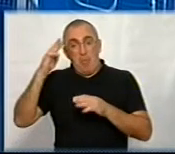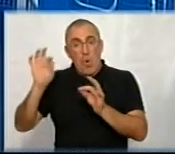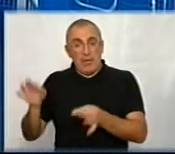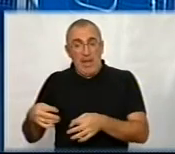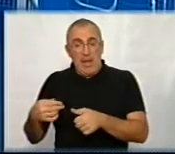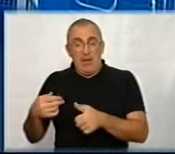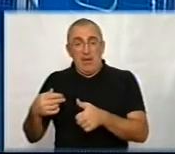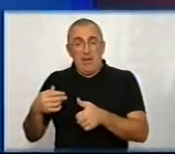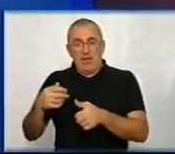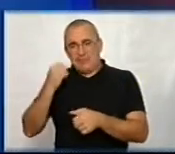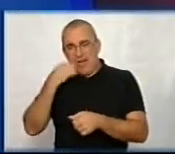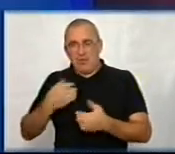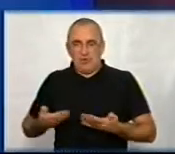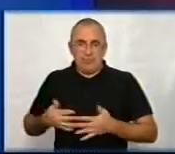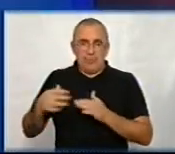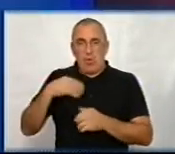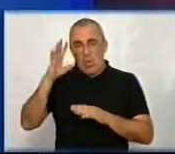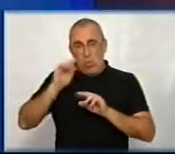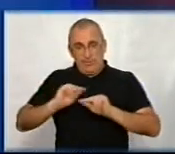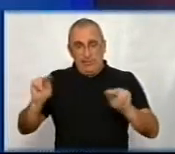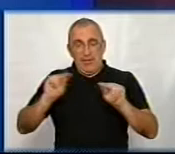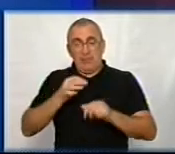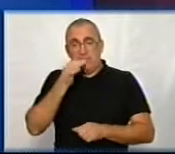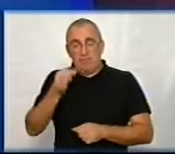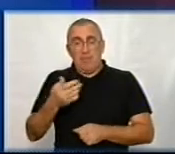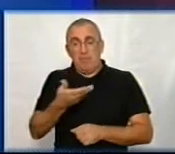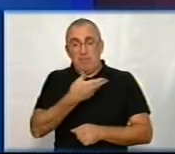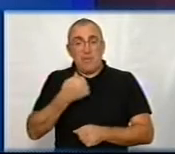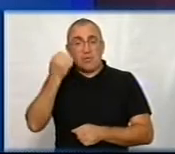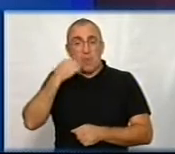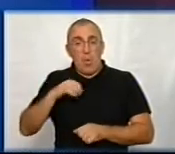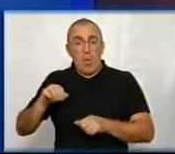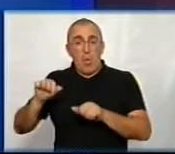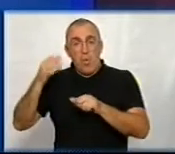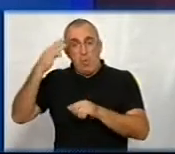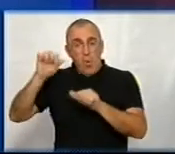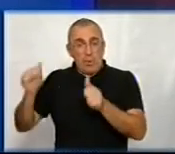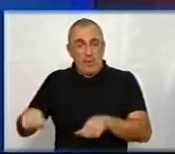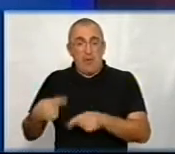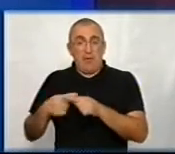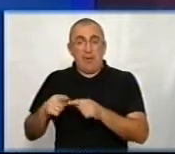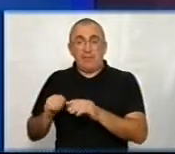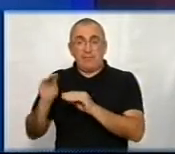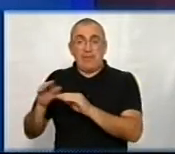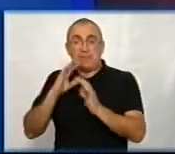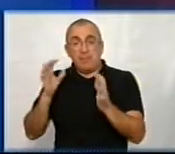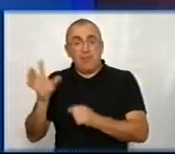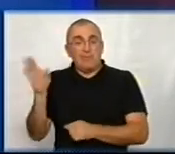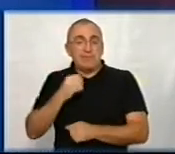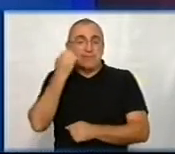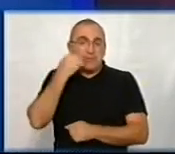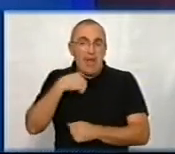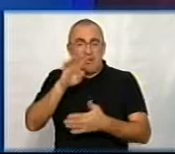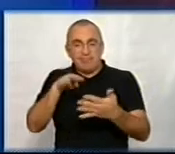багатьох дуже сферах життя, от я як освітянин скажу, от ми просто на стару модель, ми намагаємося накласти нову, зберігаючи всі старі